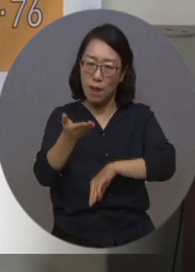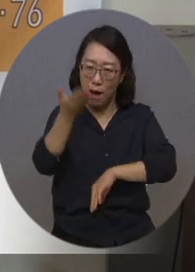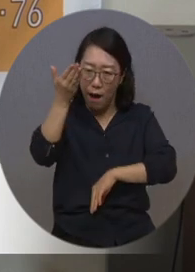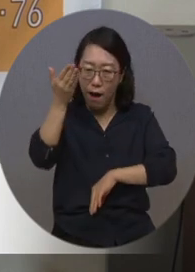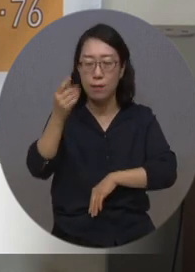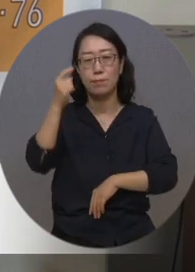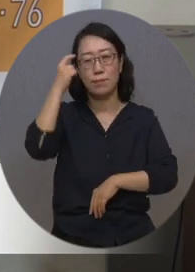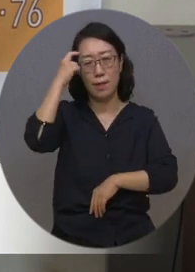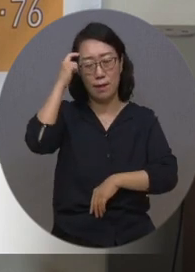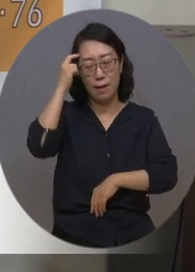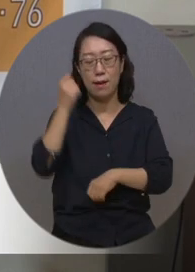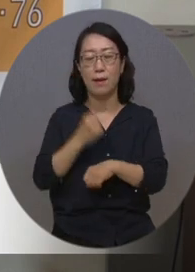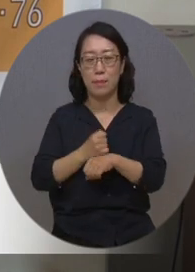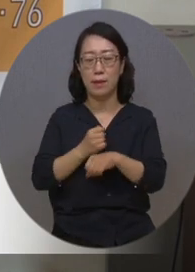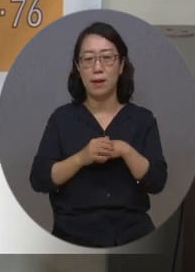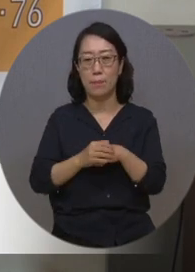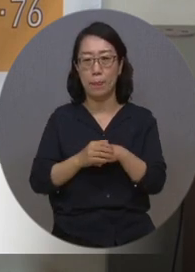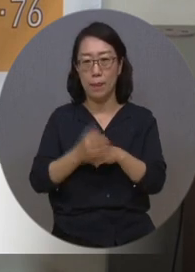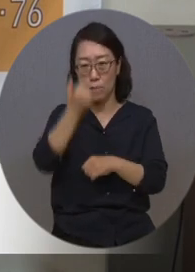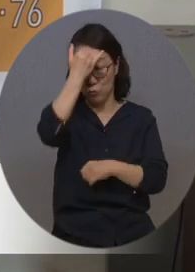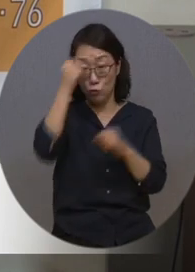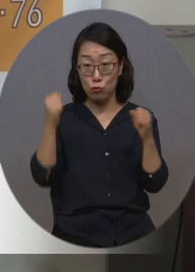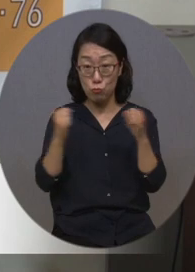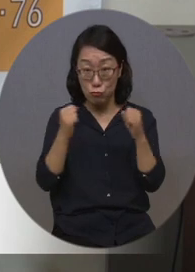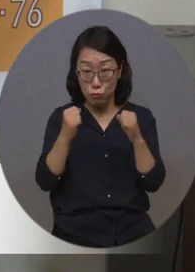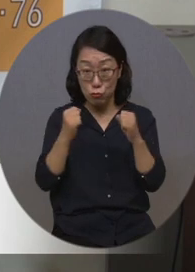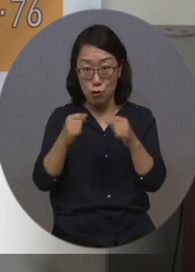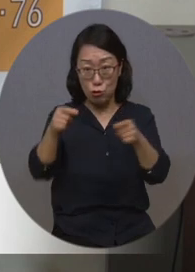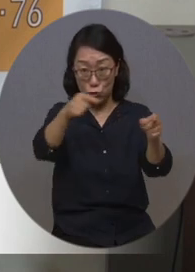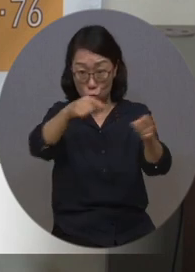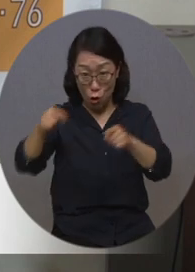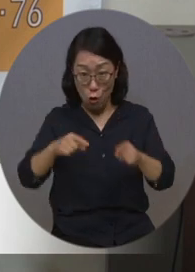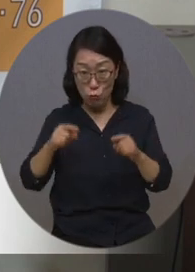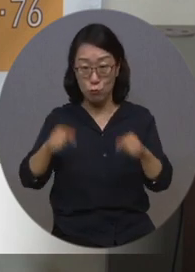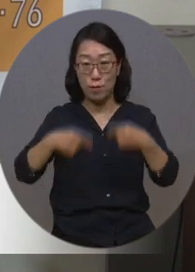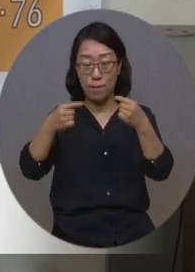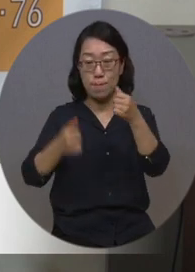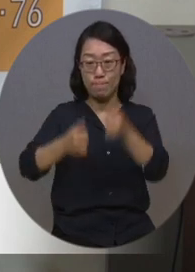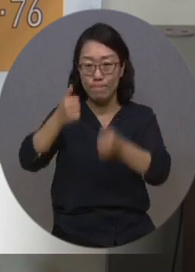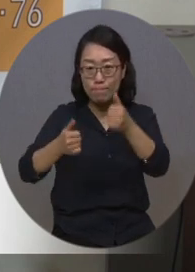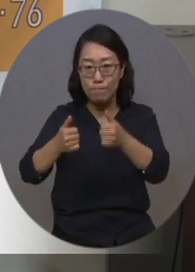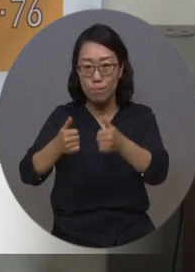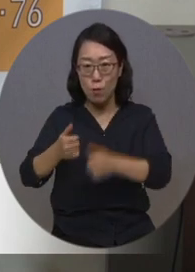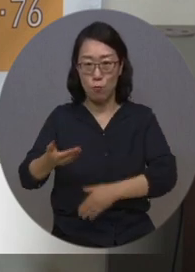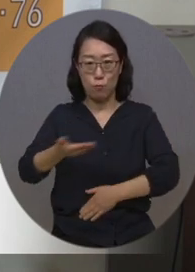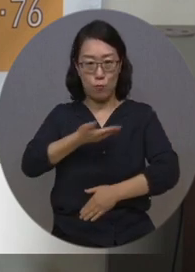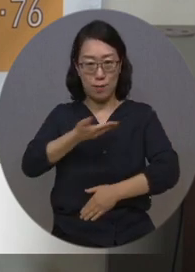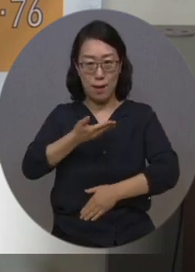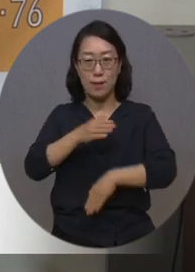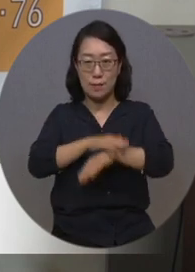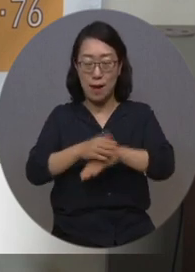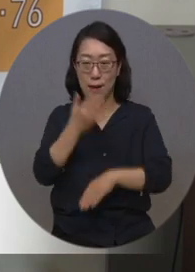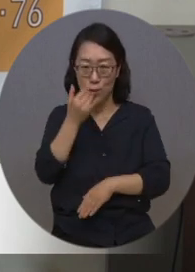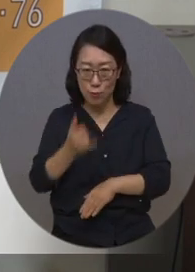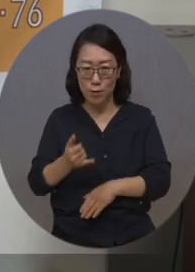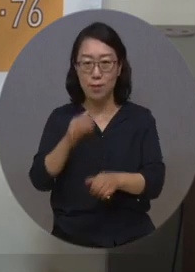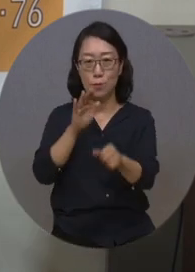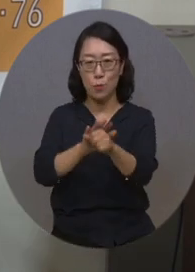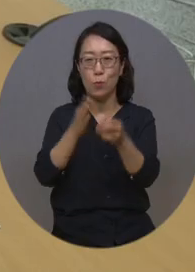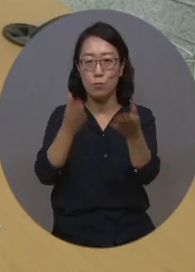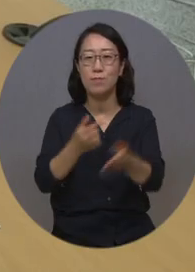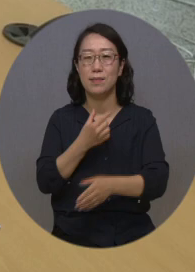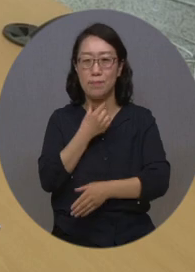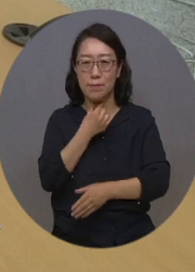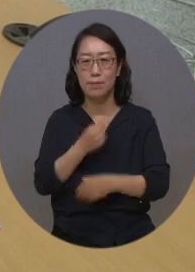생각을 해봤습니다. 우리 충북이 전국대회에 나가서도 위상을 높일 수 있는 그런 거를 만들어줬으면 좋겠습니다.